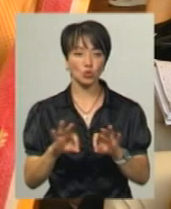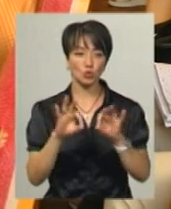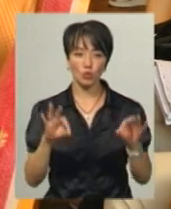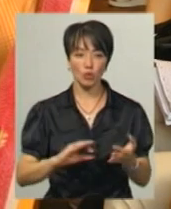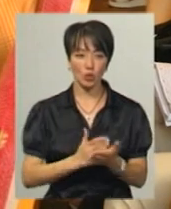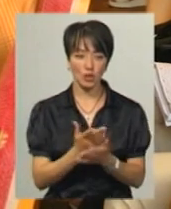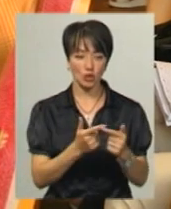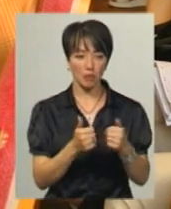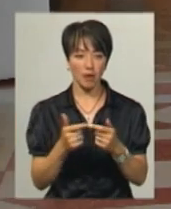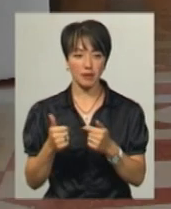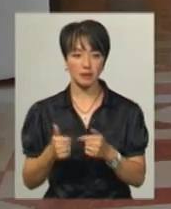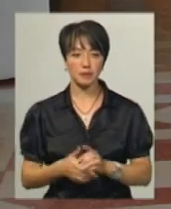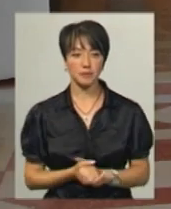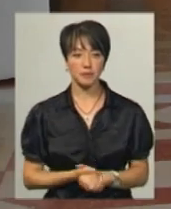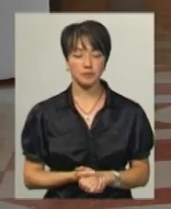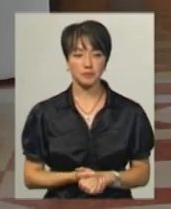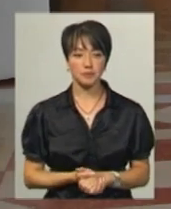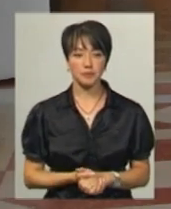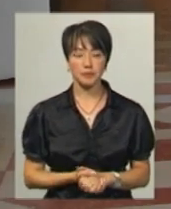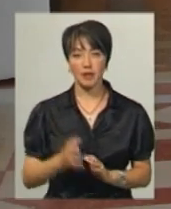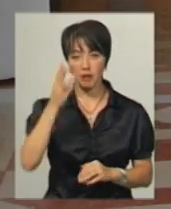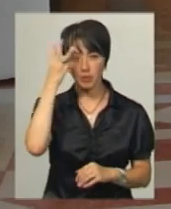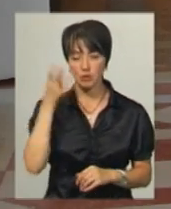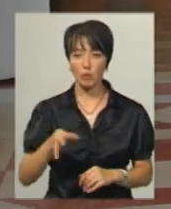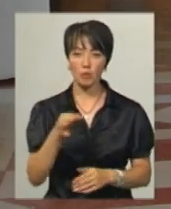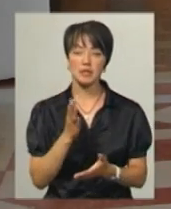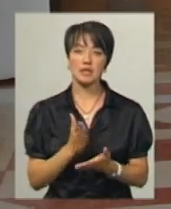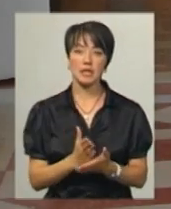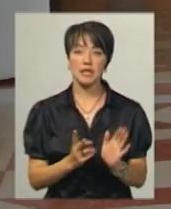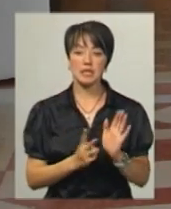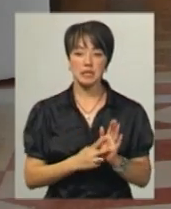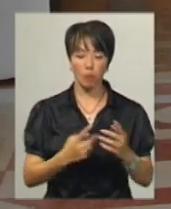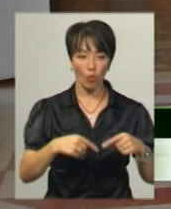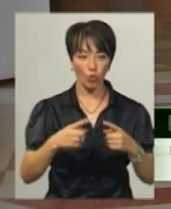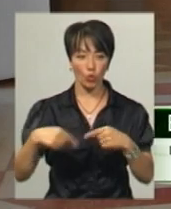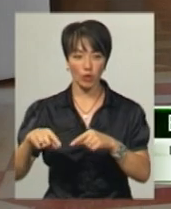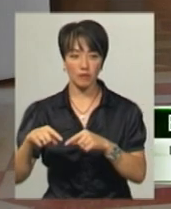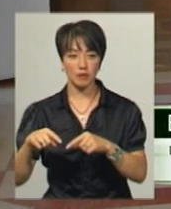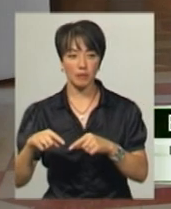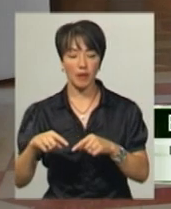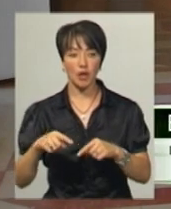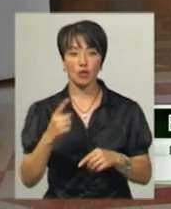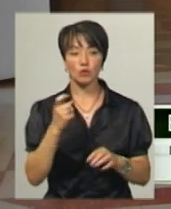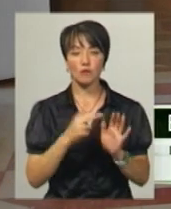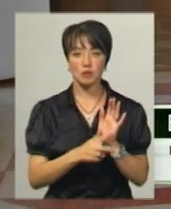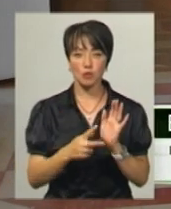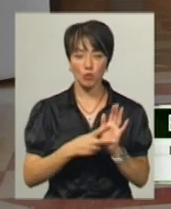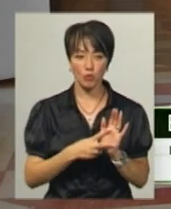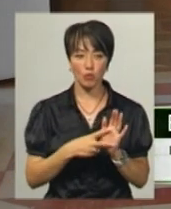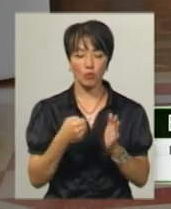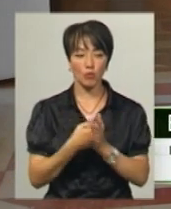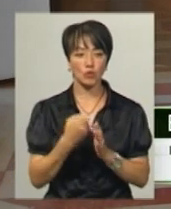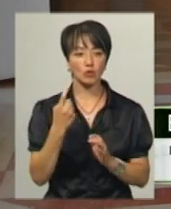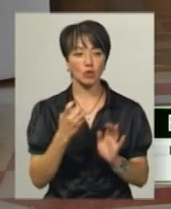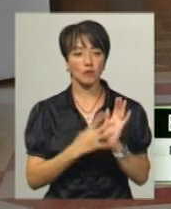політичних партій. «В Хмельницькій області є сім округів, з 187 по